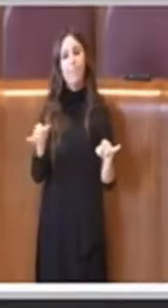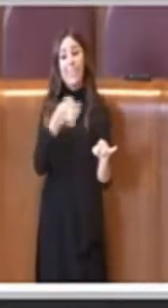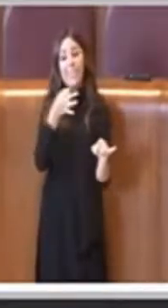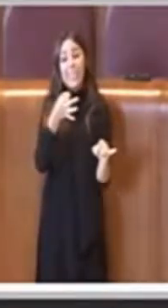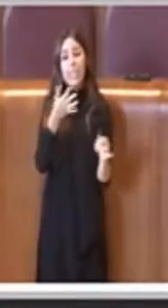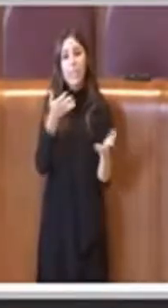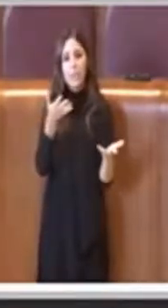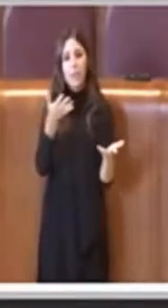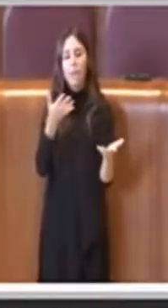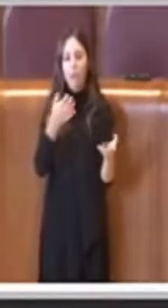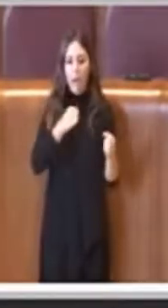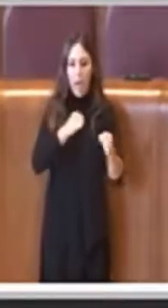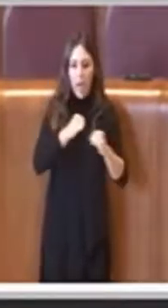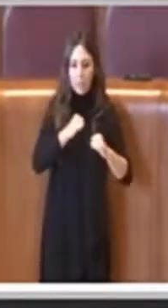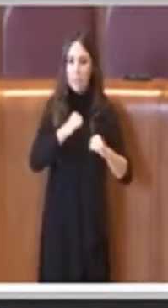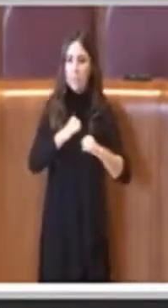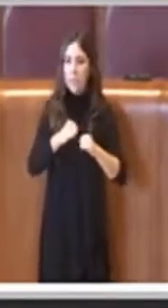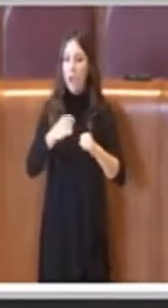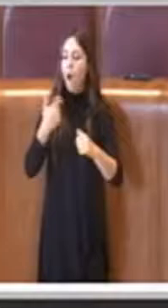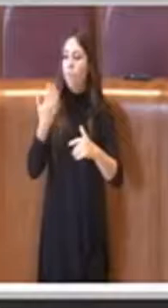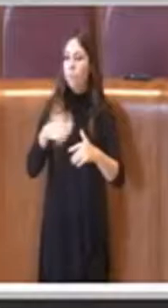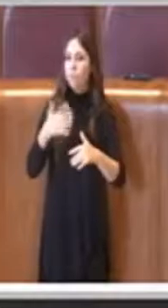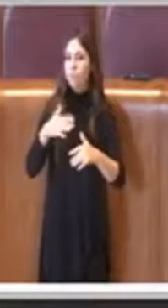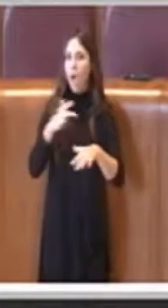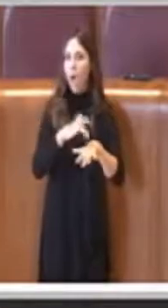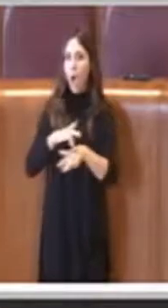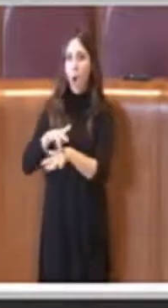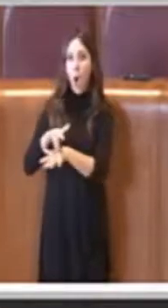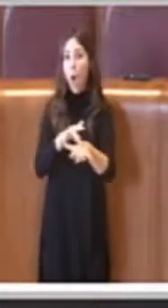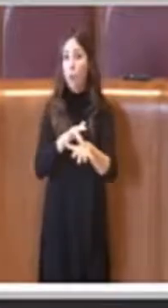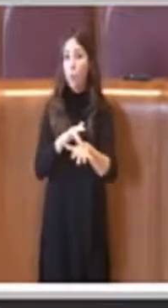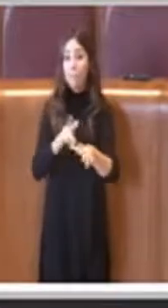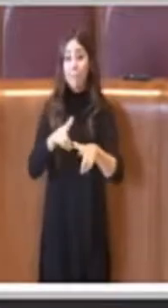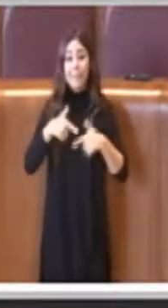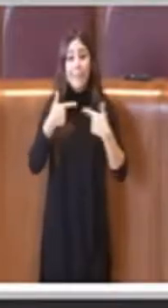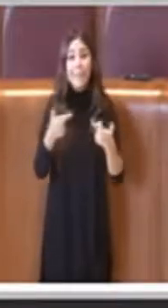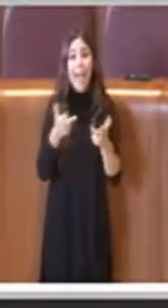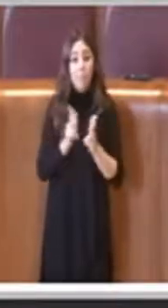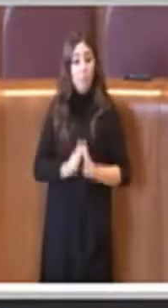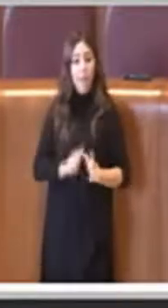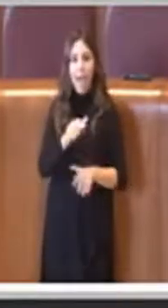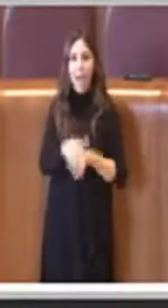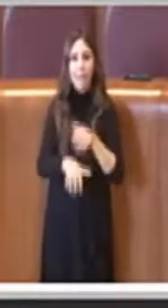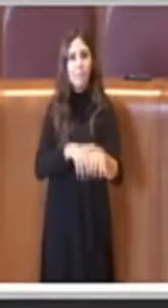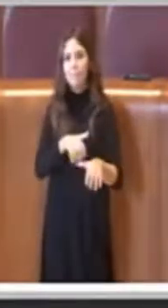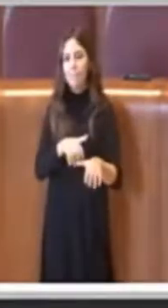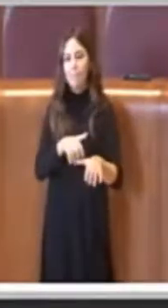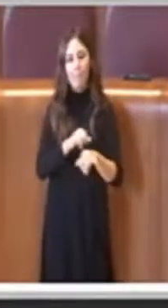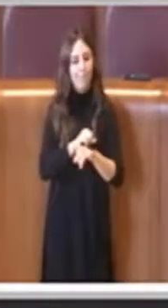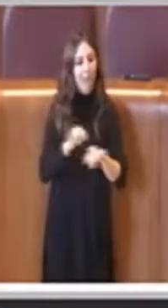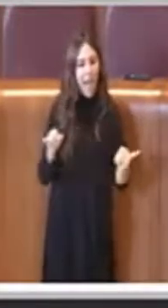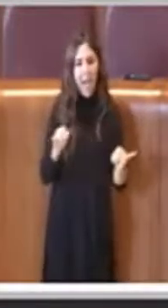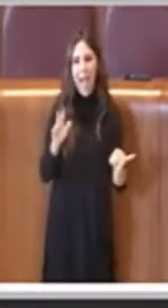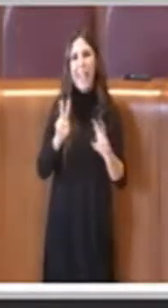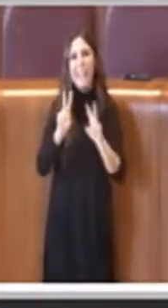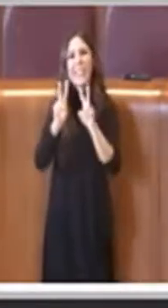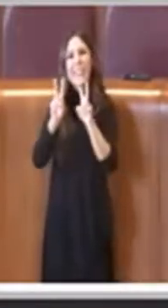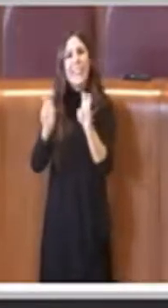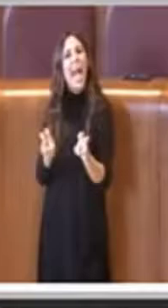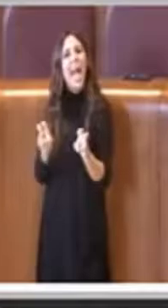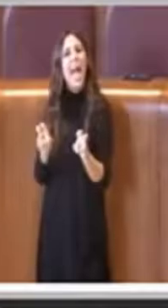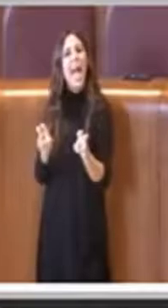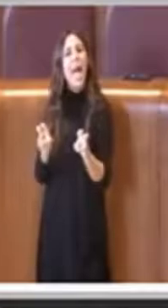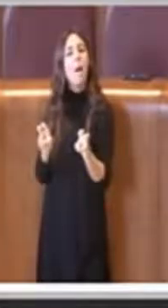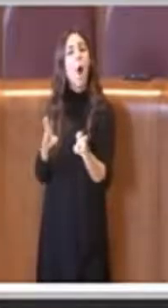tante amministrazioni che comunque sul benessere animale hanno fatto poco e niente, perché sul tema delle botticelle noi l'abbiamo